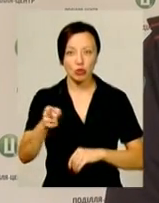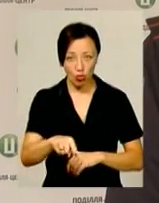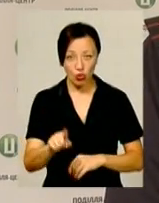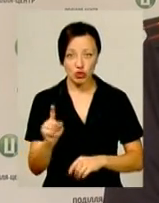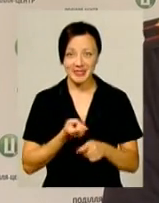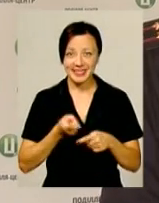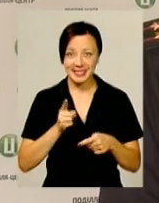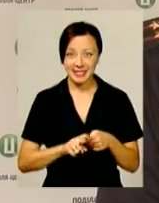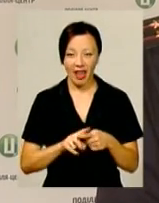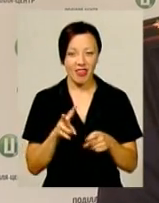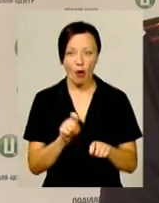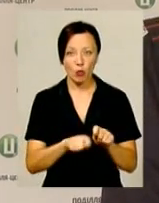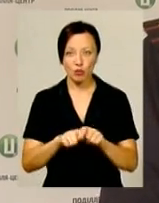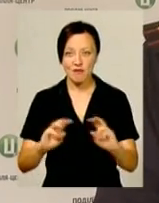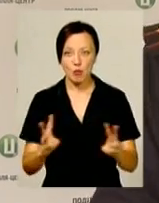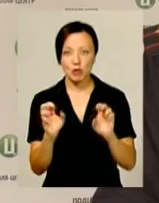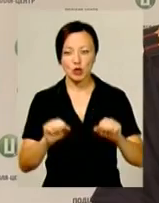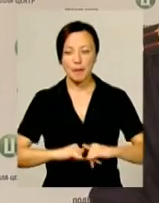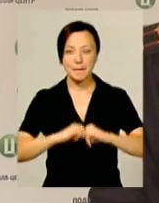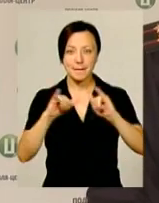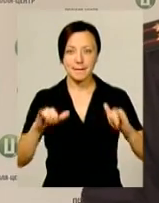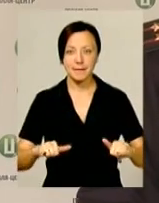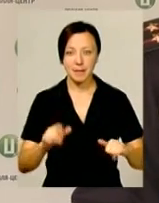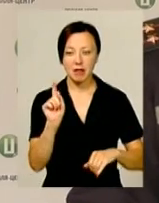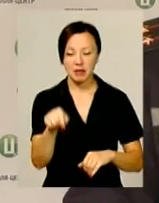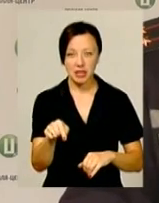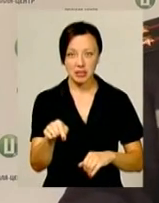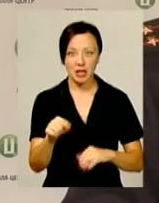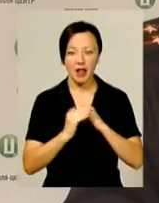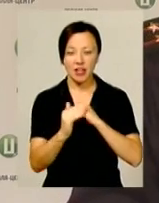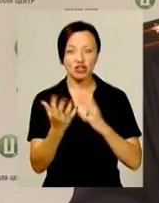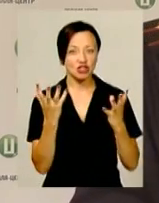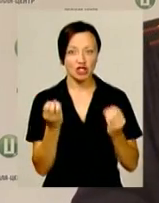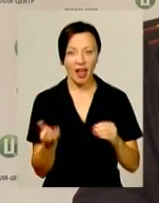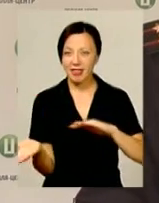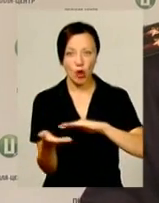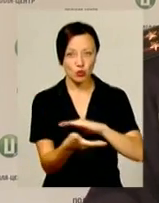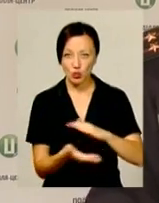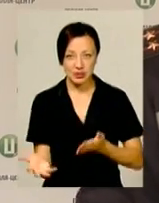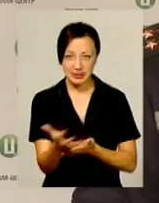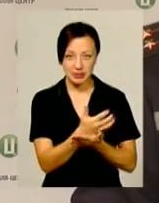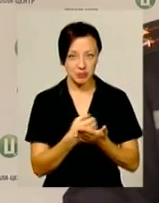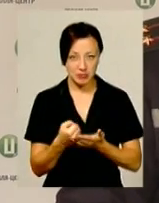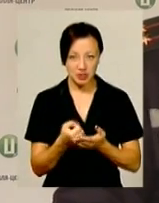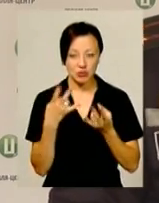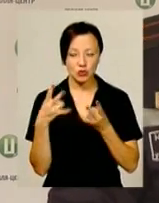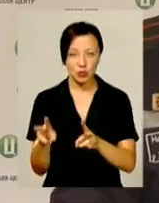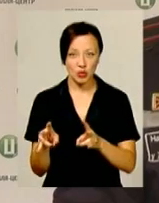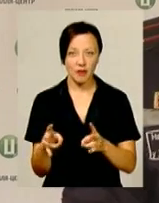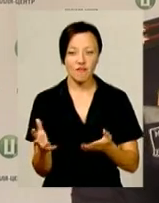ця неконтрольована пожежа може перейти на ті лани, ще не скошені, тобто дозадати серйозної шкоди